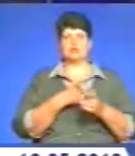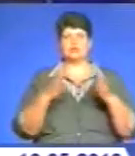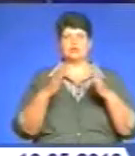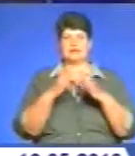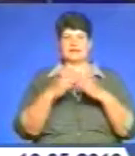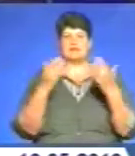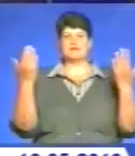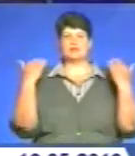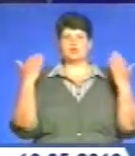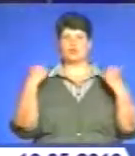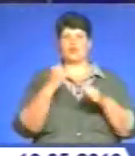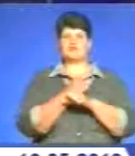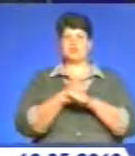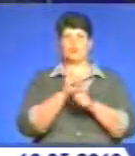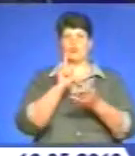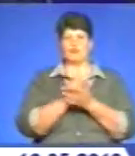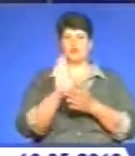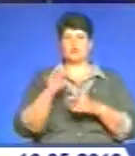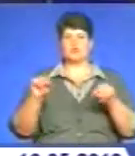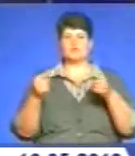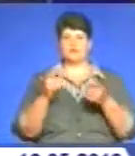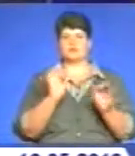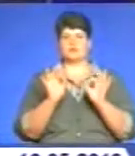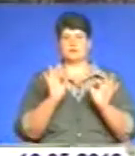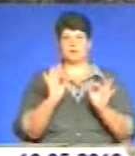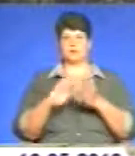відпочинку, мають бути створені належні умови.